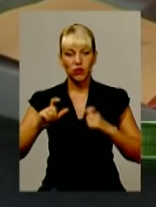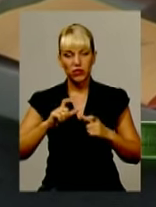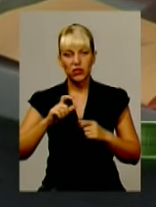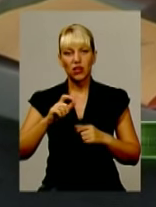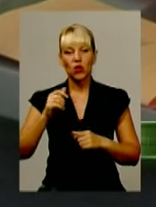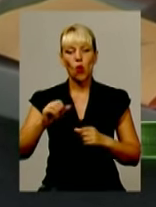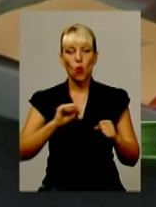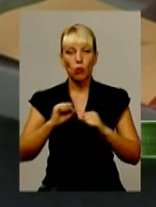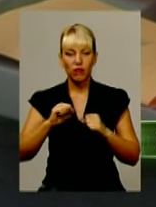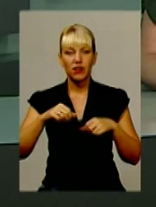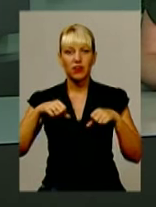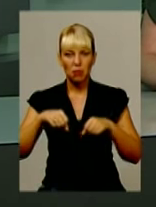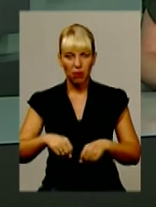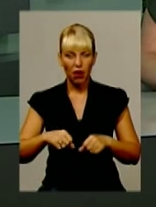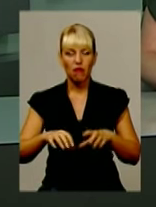переобрали ректора.